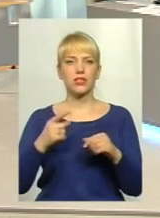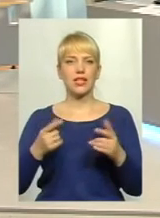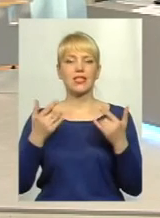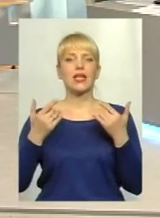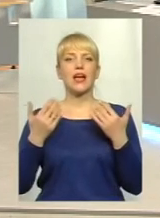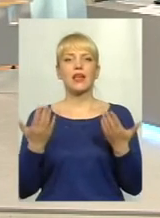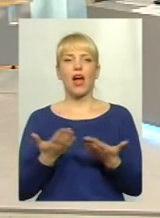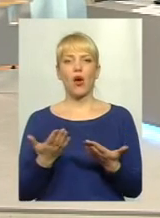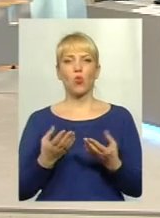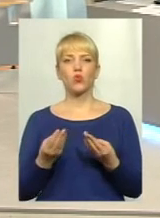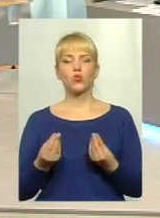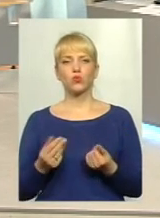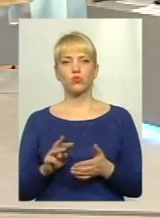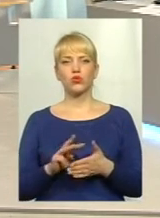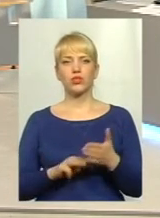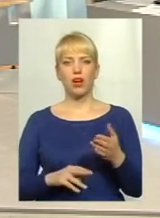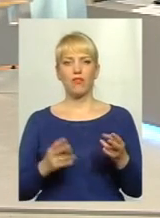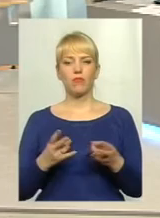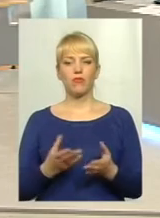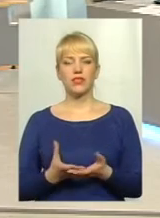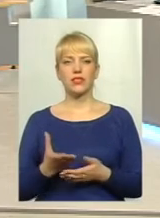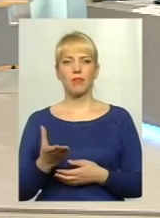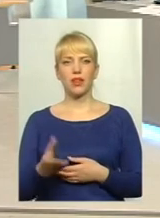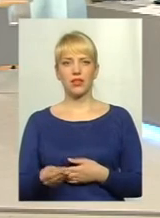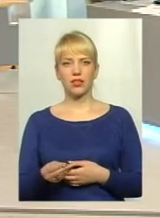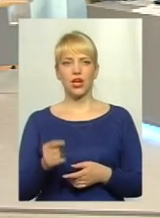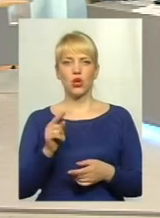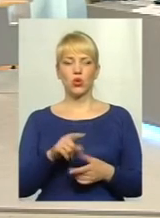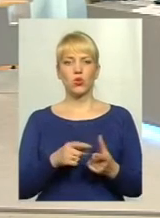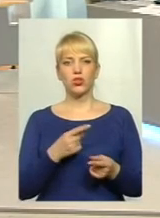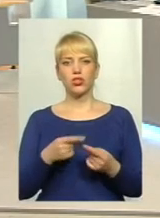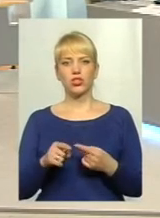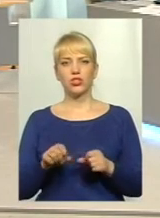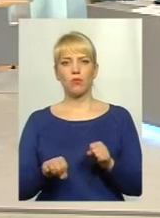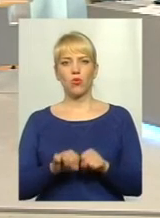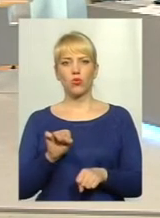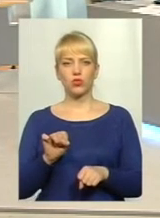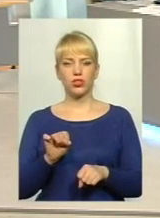яку суму штрафу має заплатити той чи інший порушник